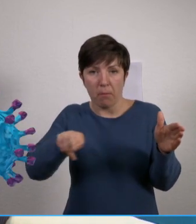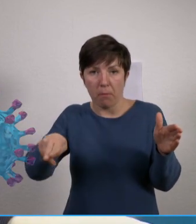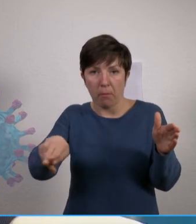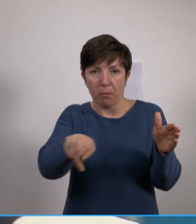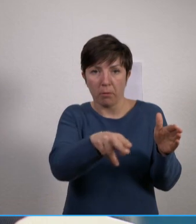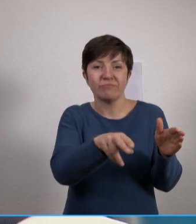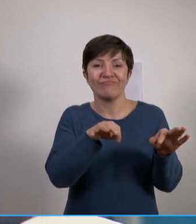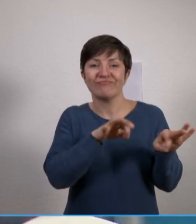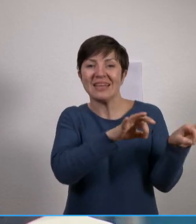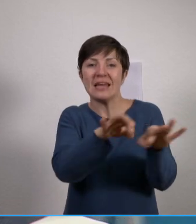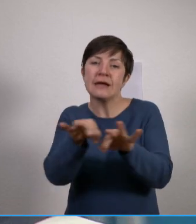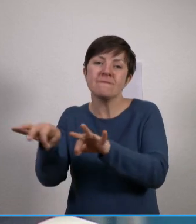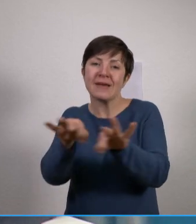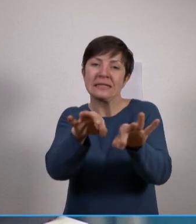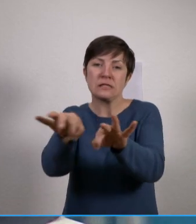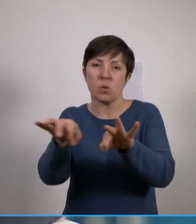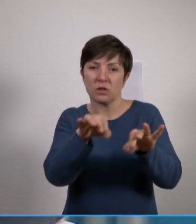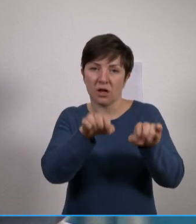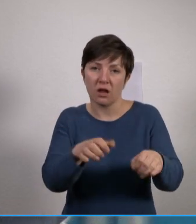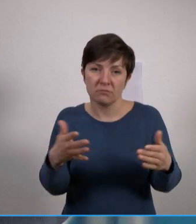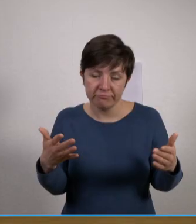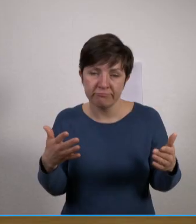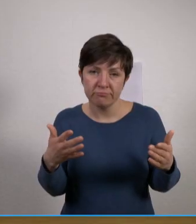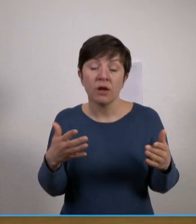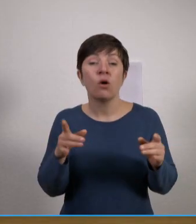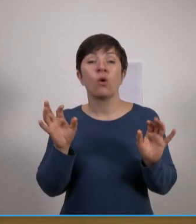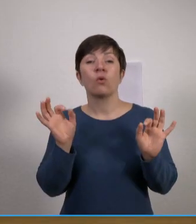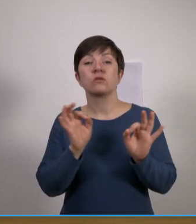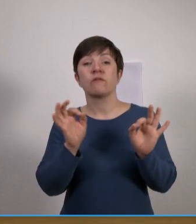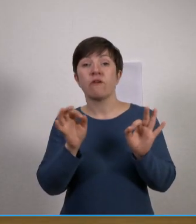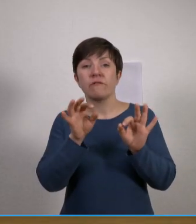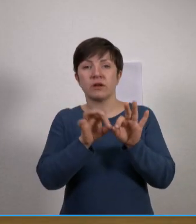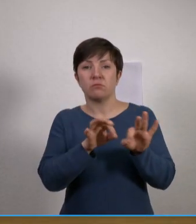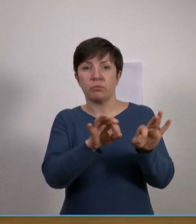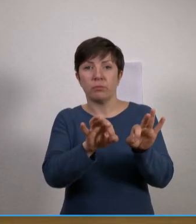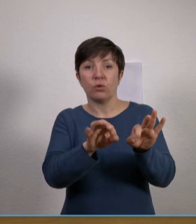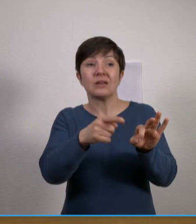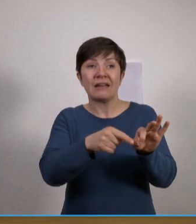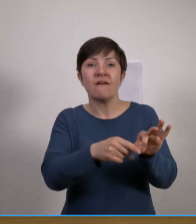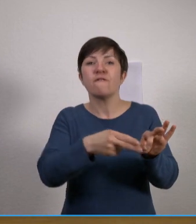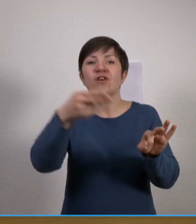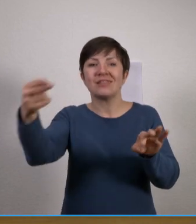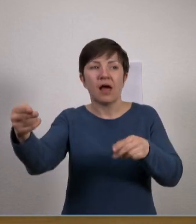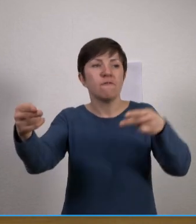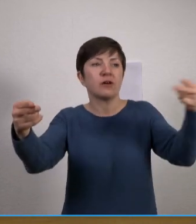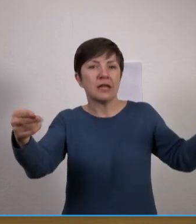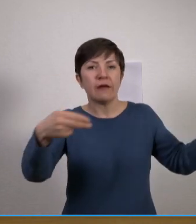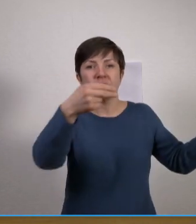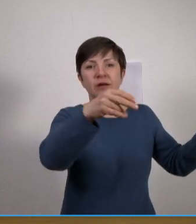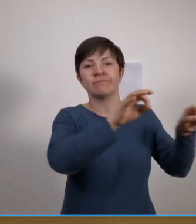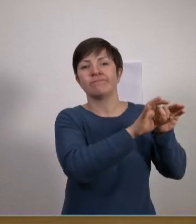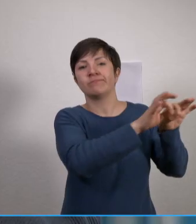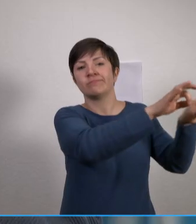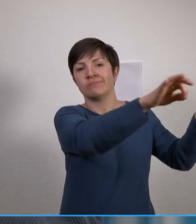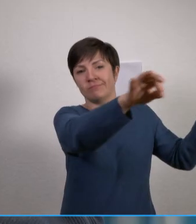infizieren. Und es besteht dann natürlich auch das Risiko, wenn die Verteilung dann passiert, dass dann auch Infektionen